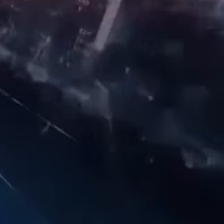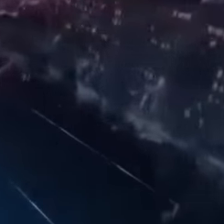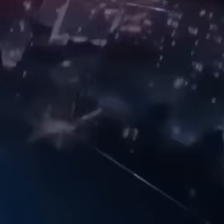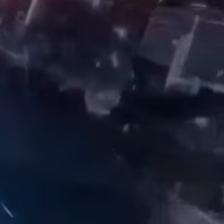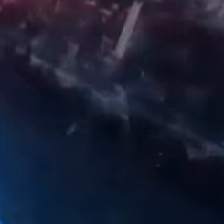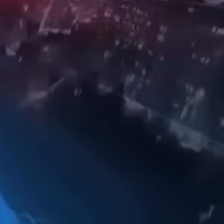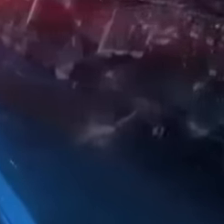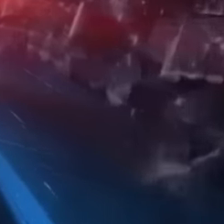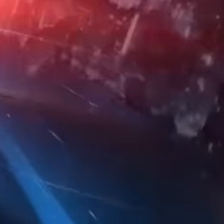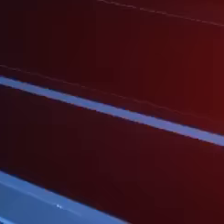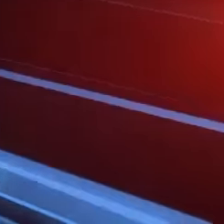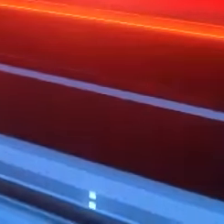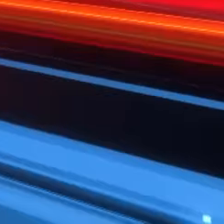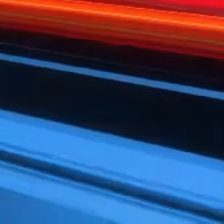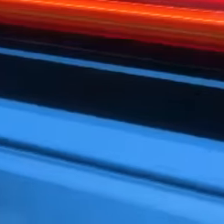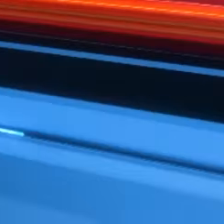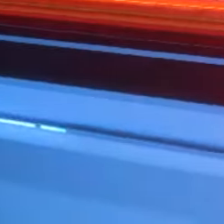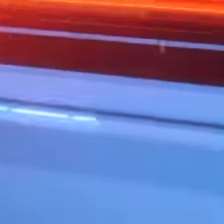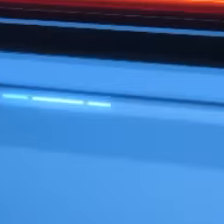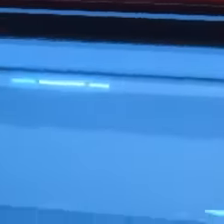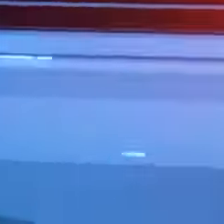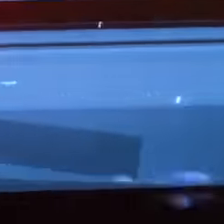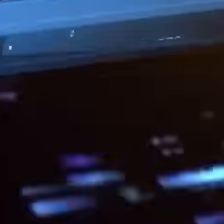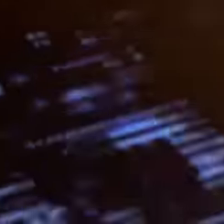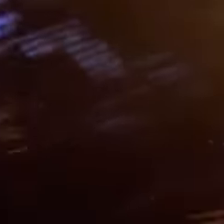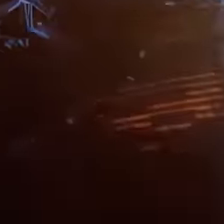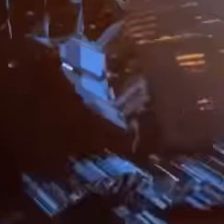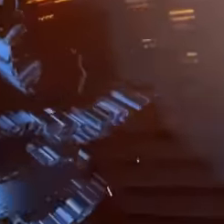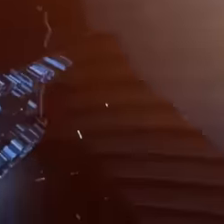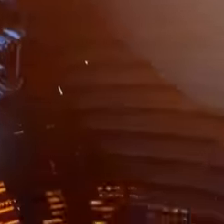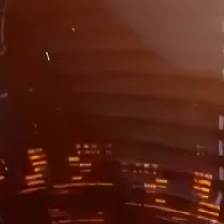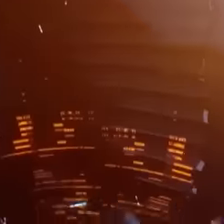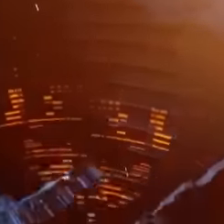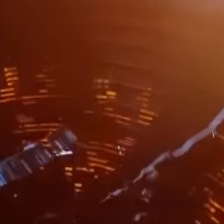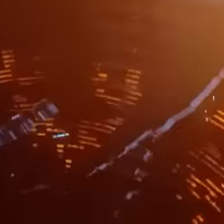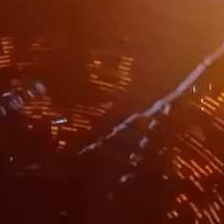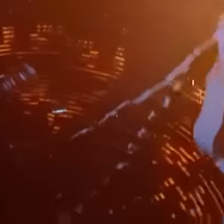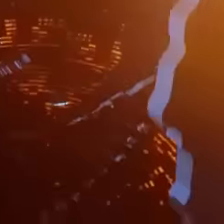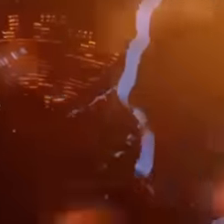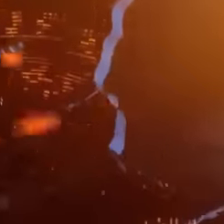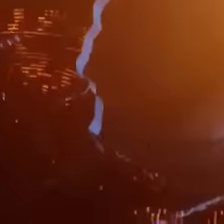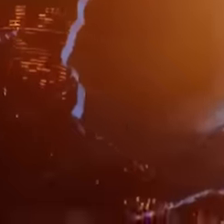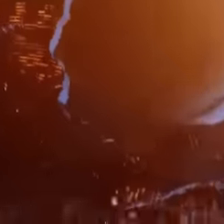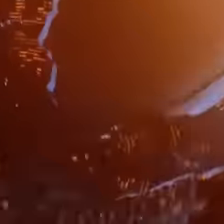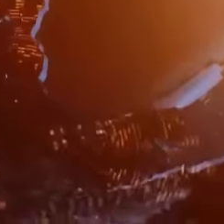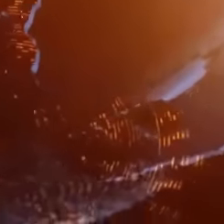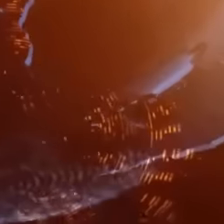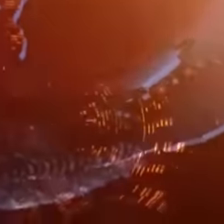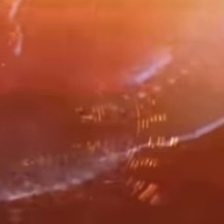Редактор.Егорова